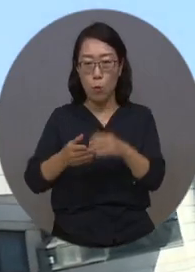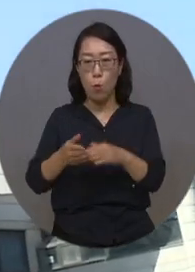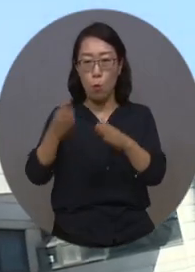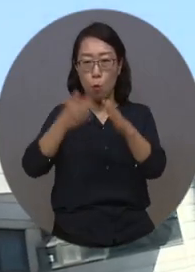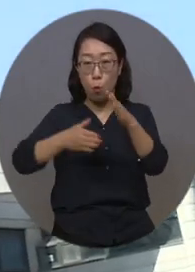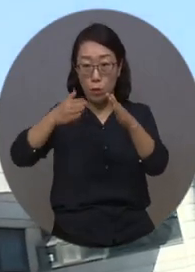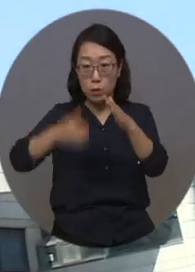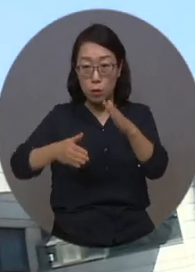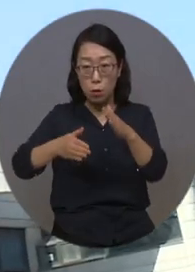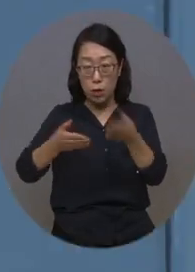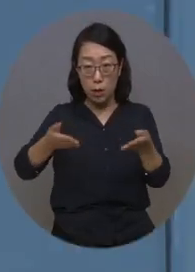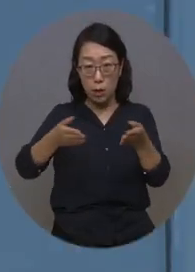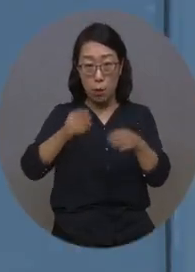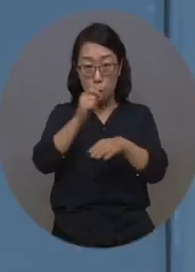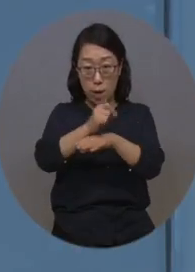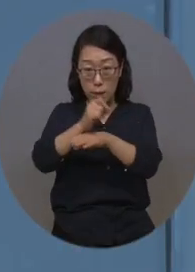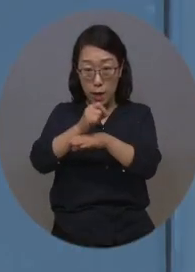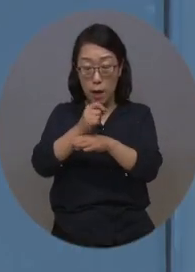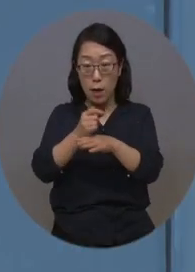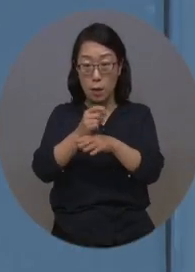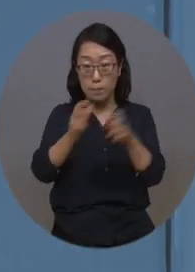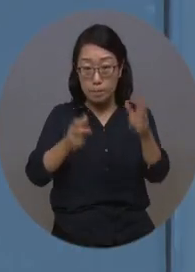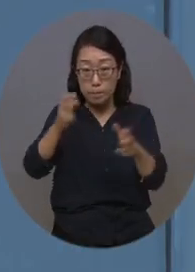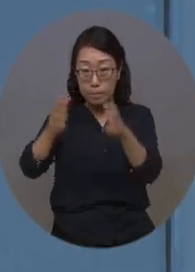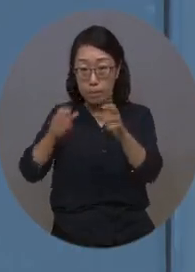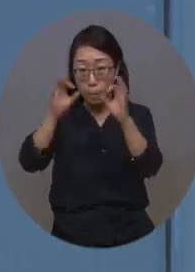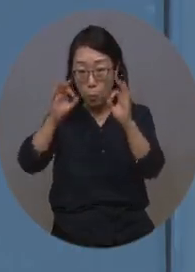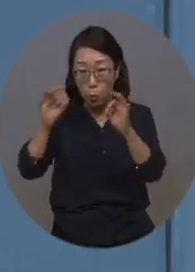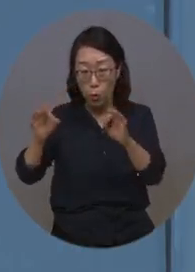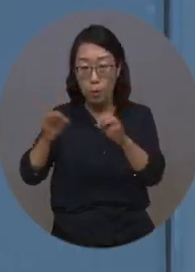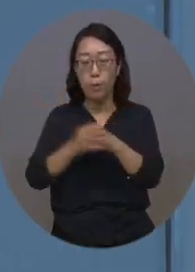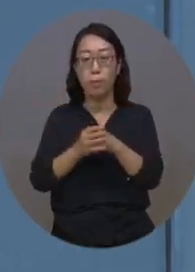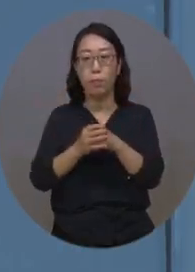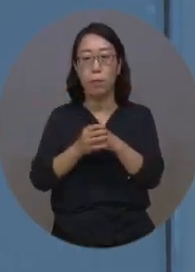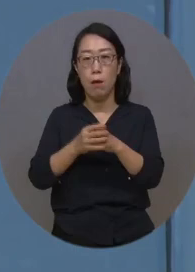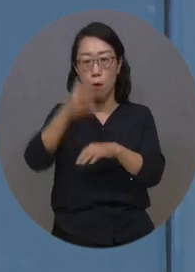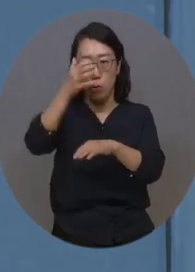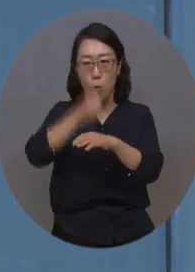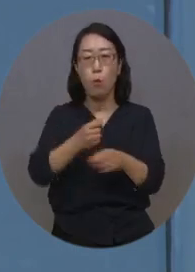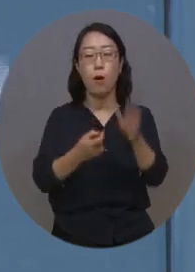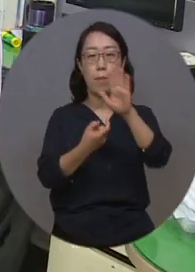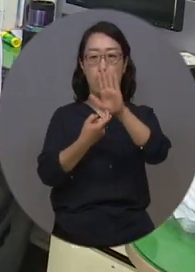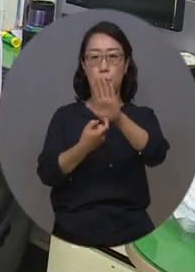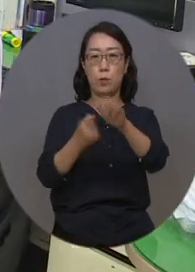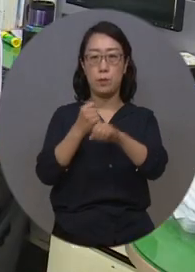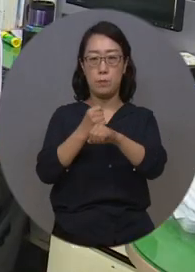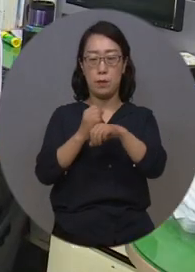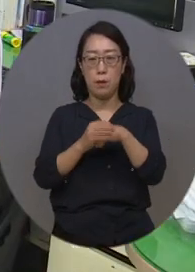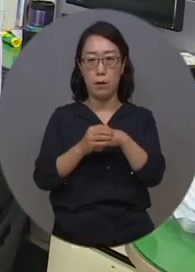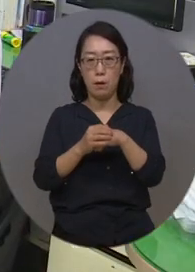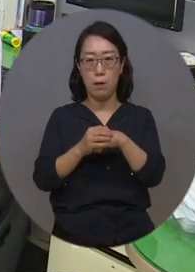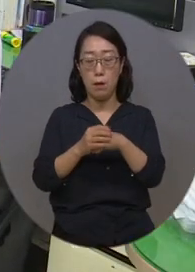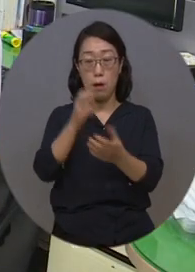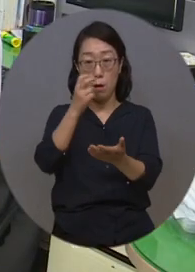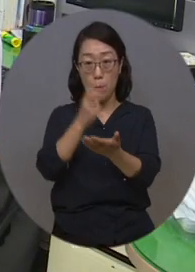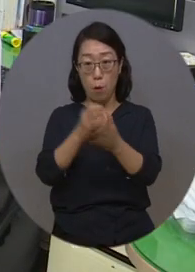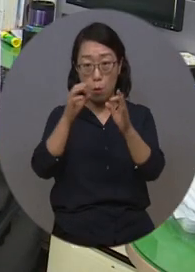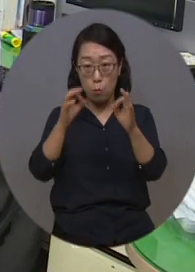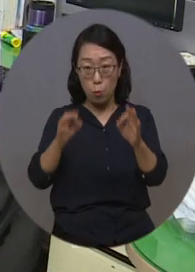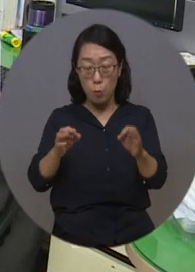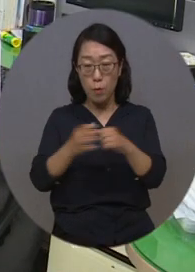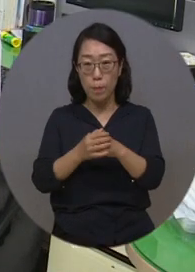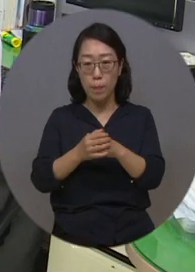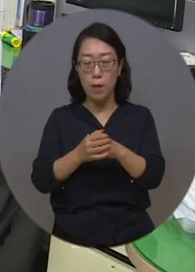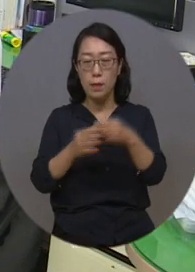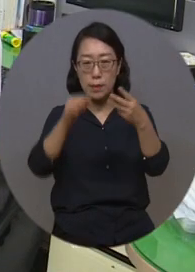준정부기관, 기타공공기관 총 59곳을 전수조사한 결과를 발표했습니다. 현행법에서는 정부기관은